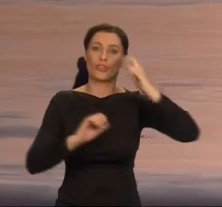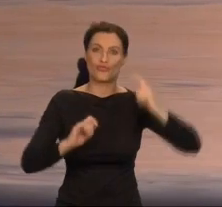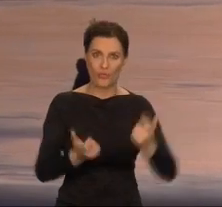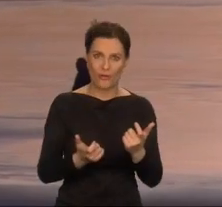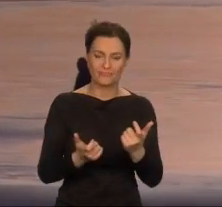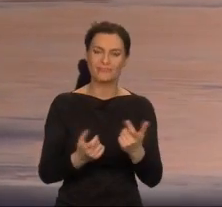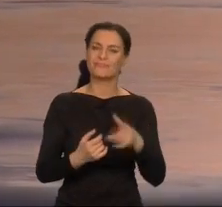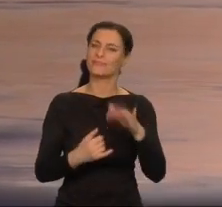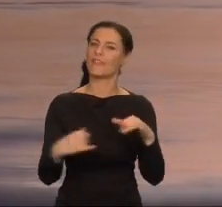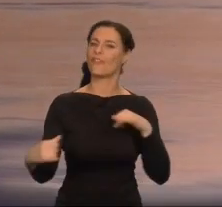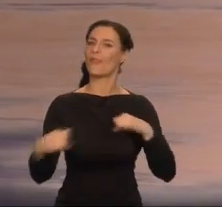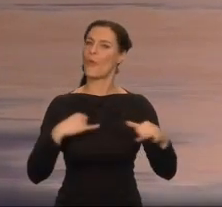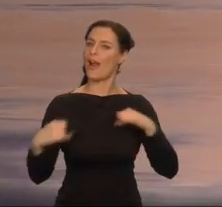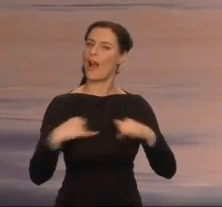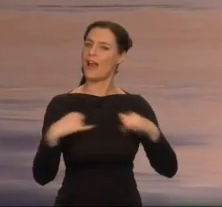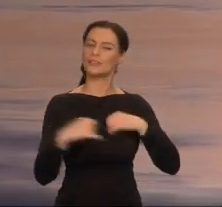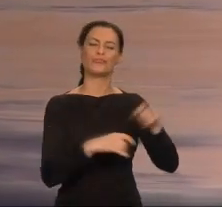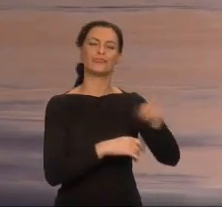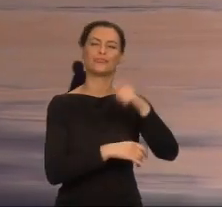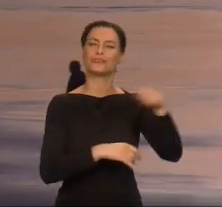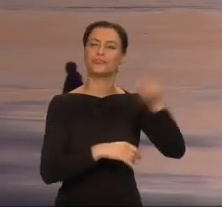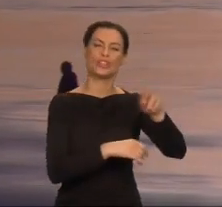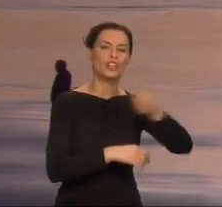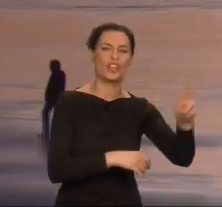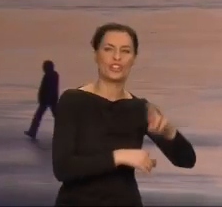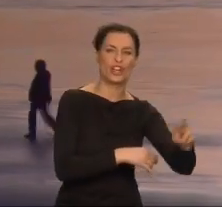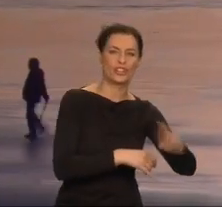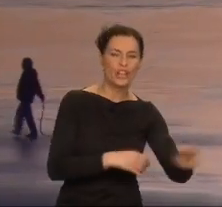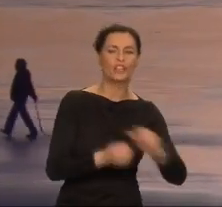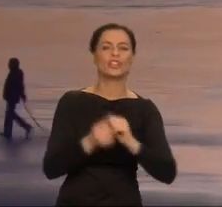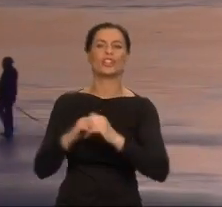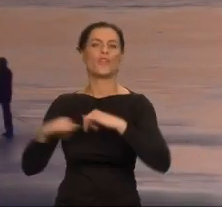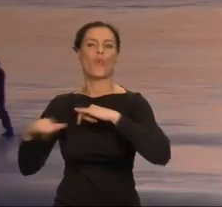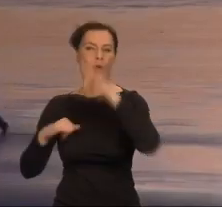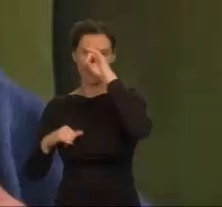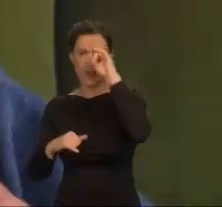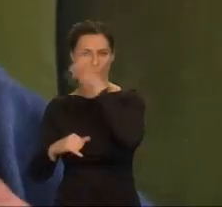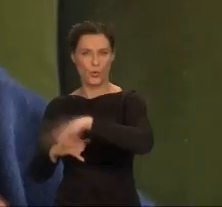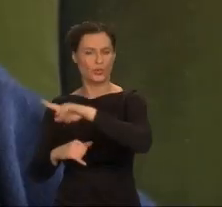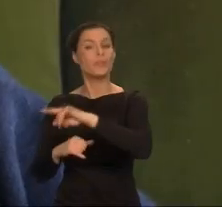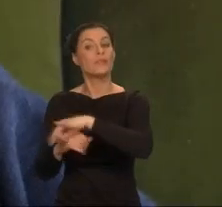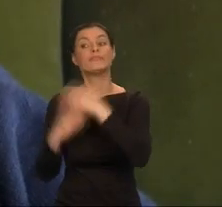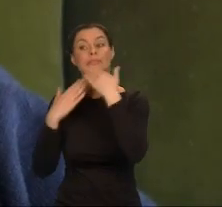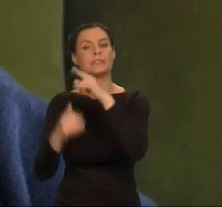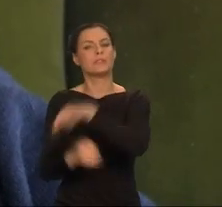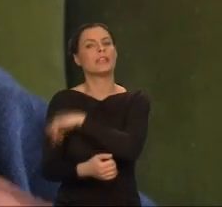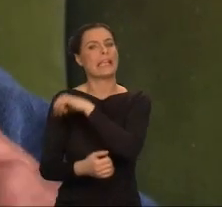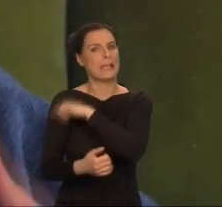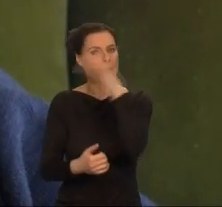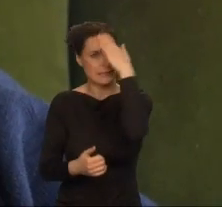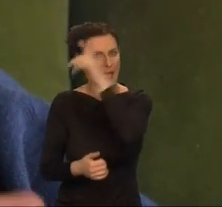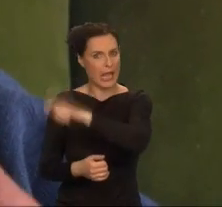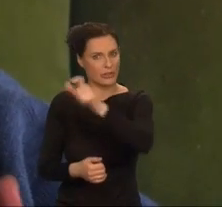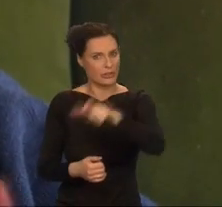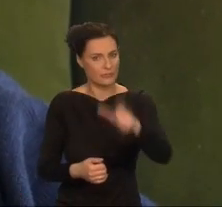władza nad rzeczami i ludźmi, którą daje znajomość ich prawdziwych imion. Trudno się temu